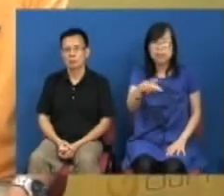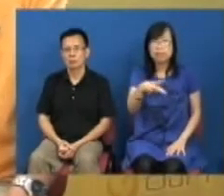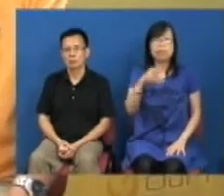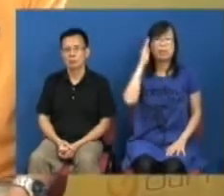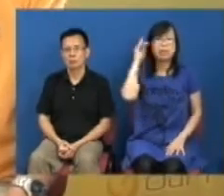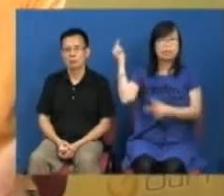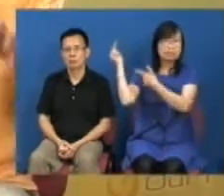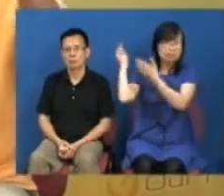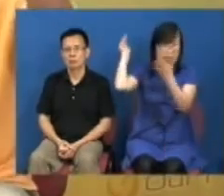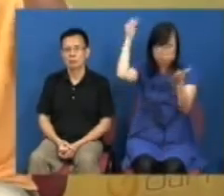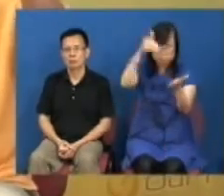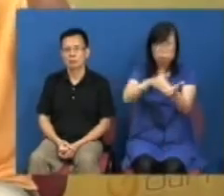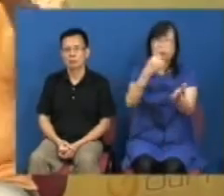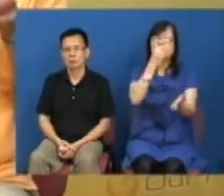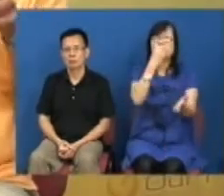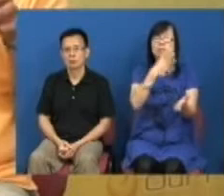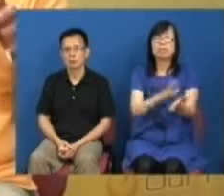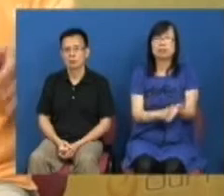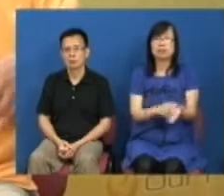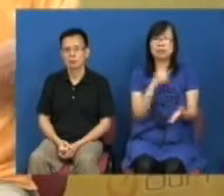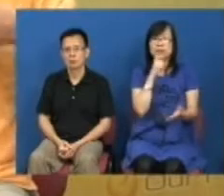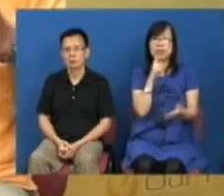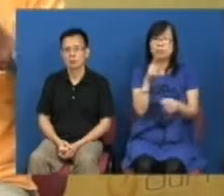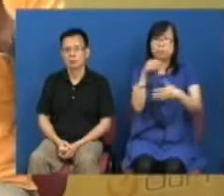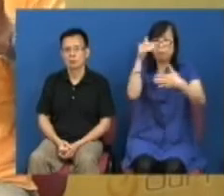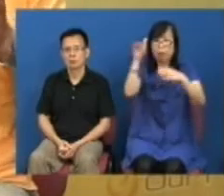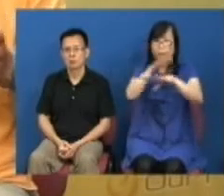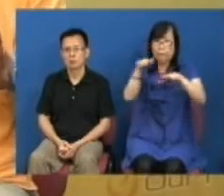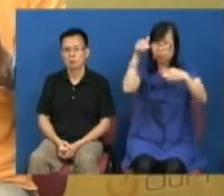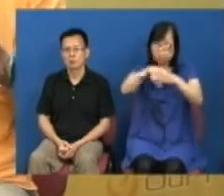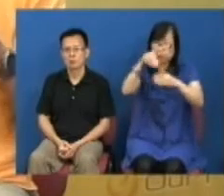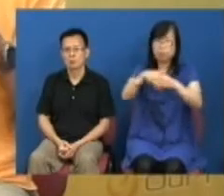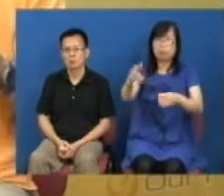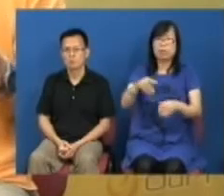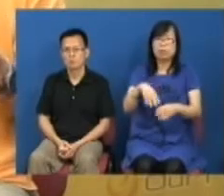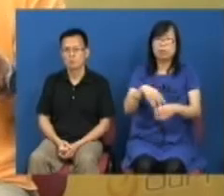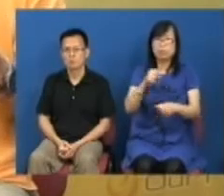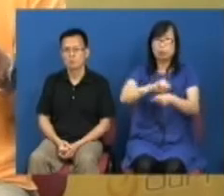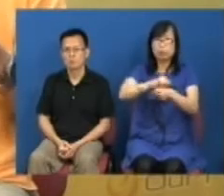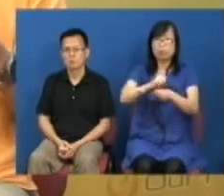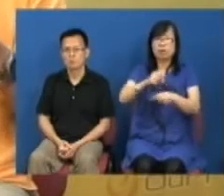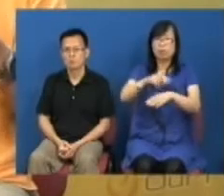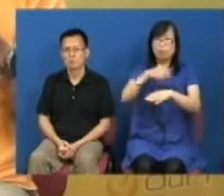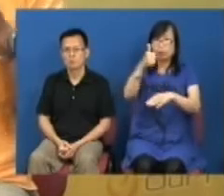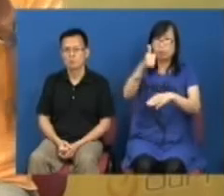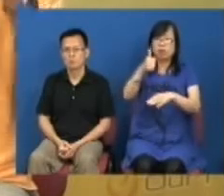双普选有一个良好的权力架构再去制定一些良好的公共政策去